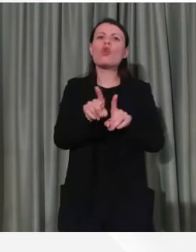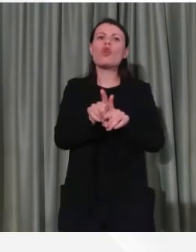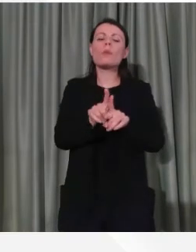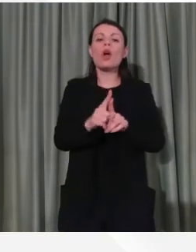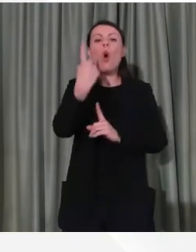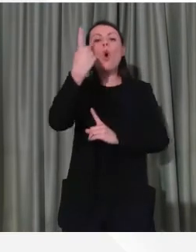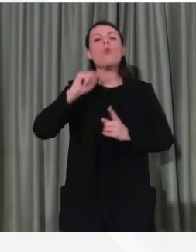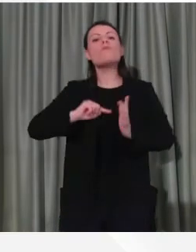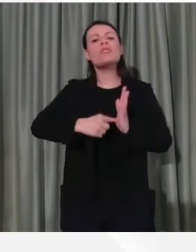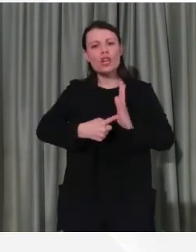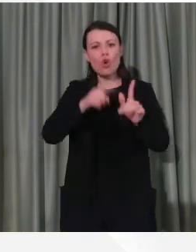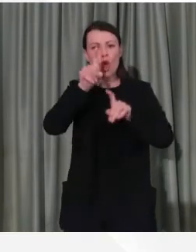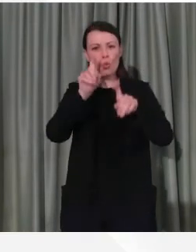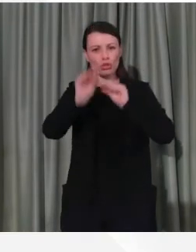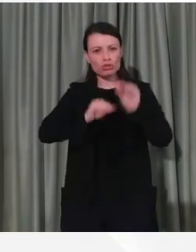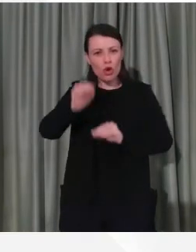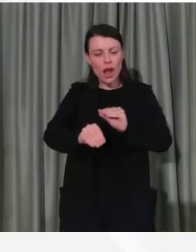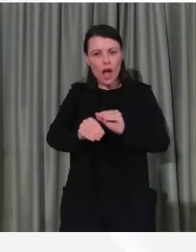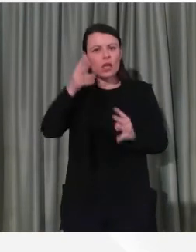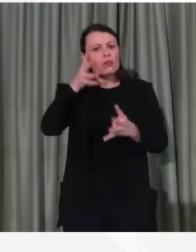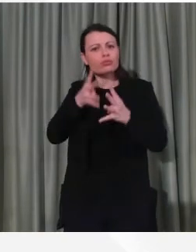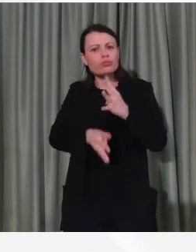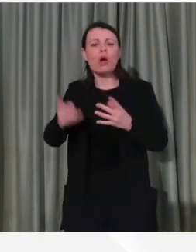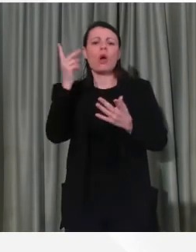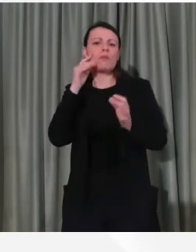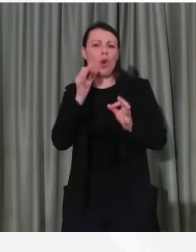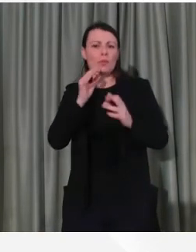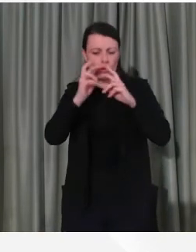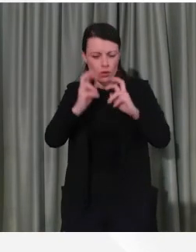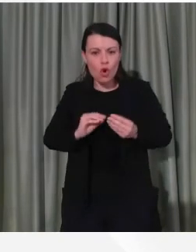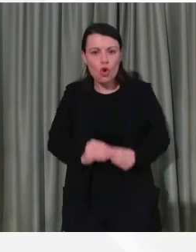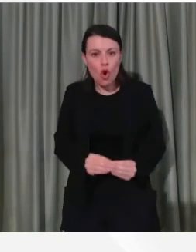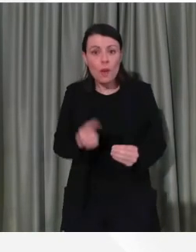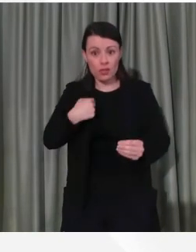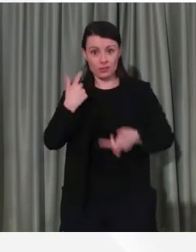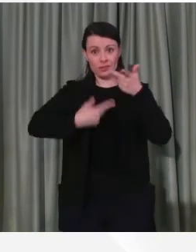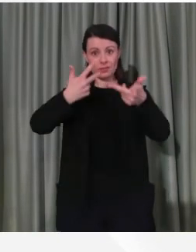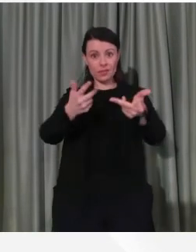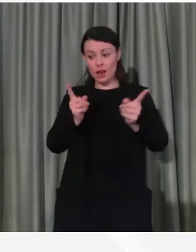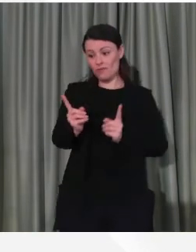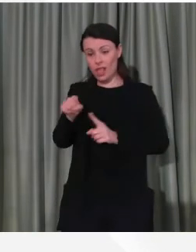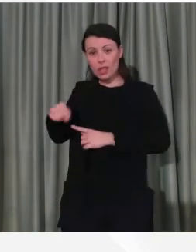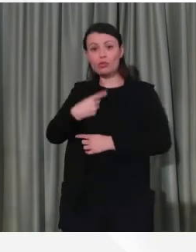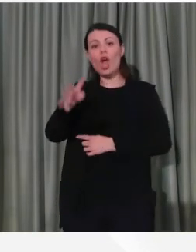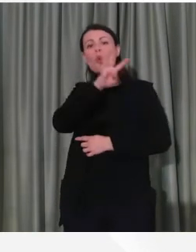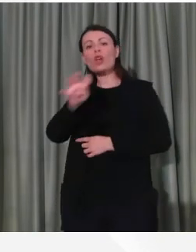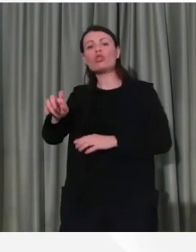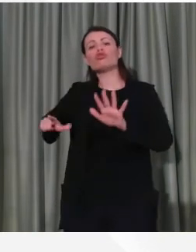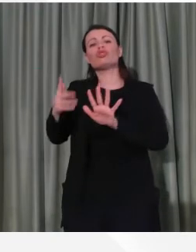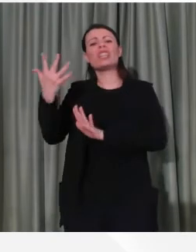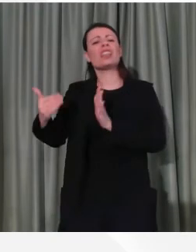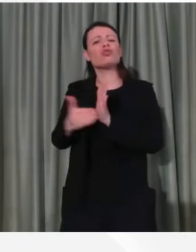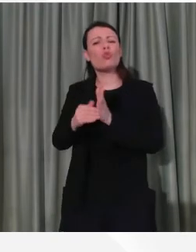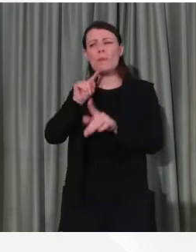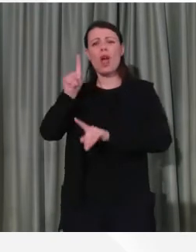questionari. Ebbene, mentre vi sto parlando abbiamo superato i 475 mila questionari. Quindi